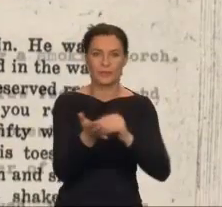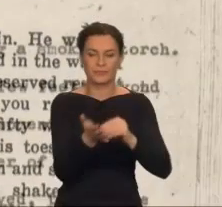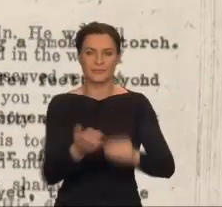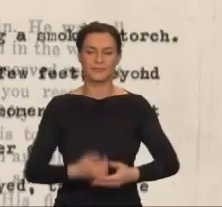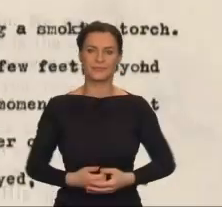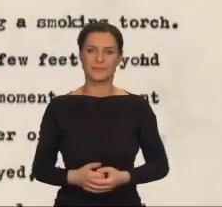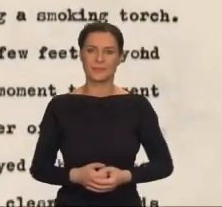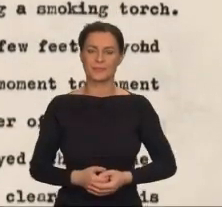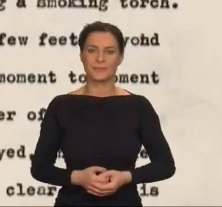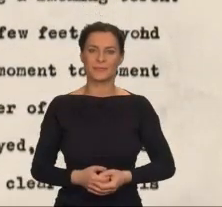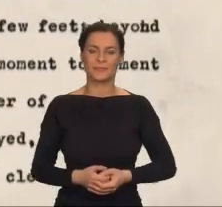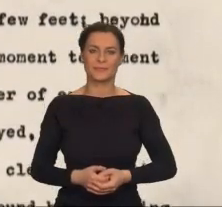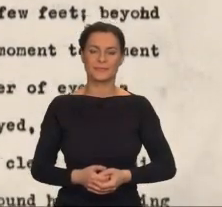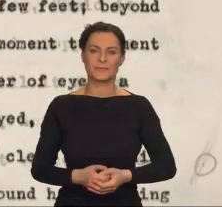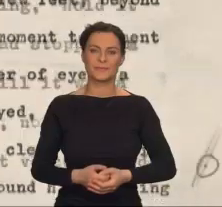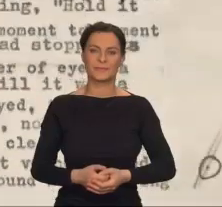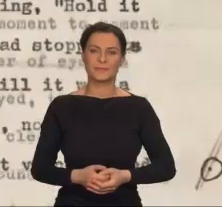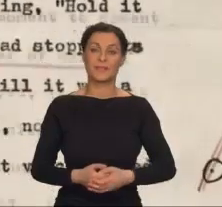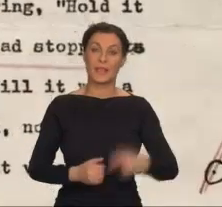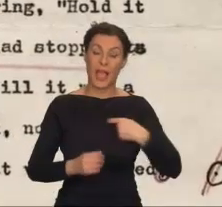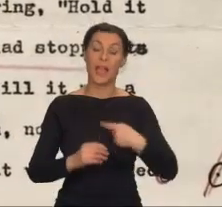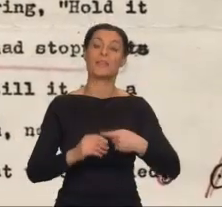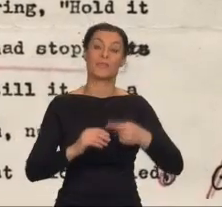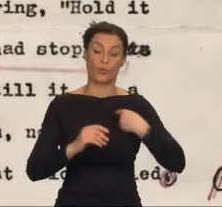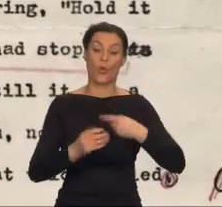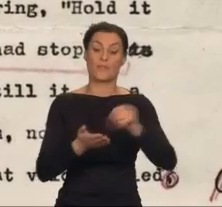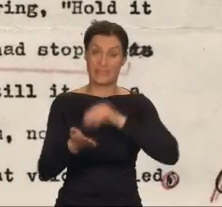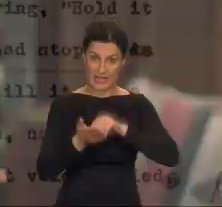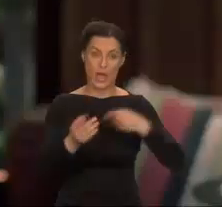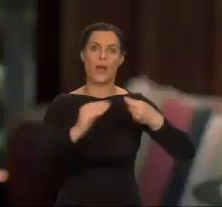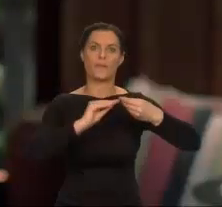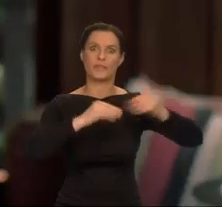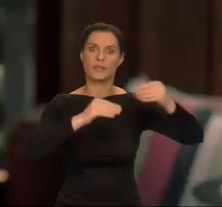Im więcej sprzedawała, tym więcej pisała.